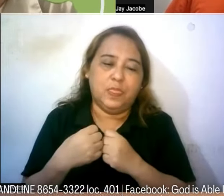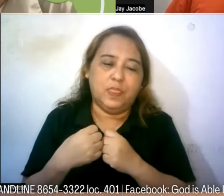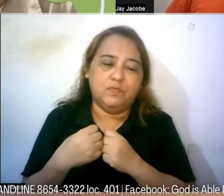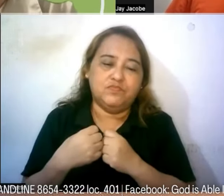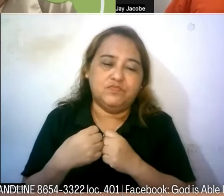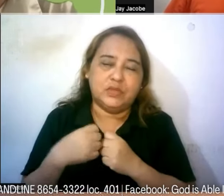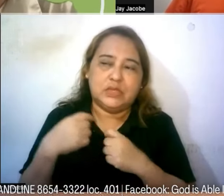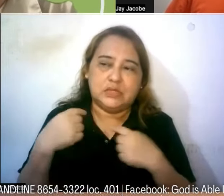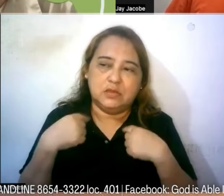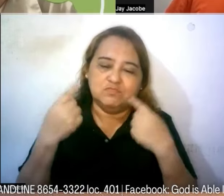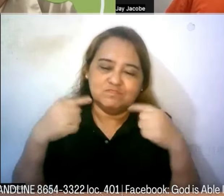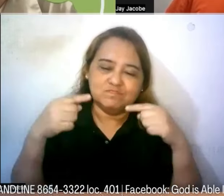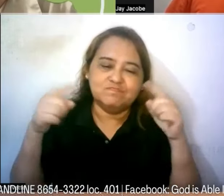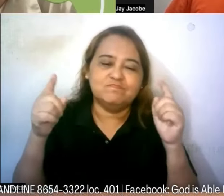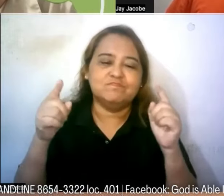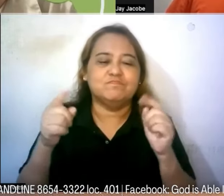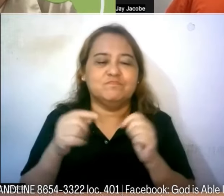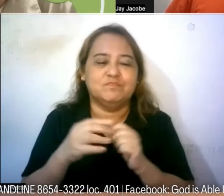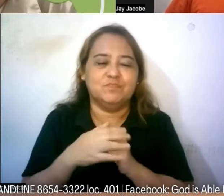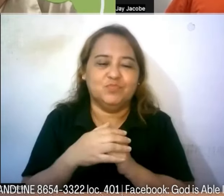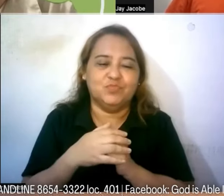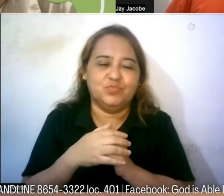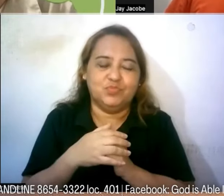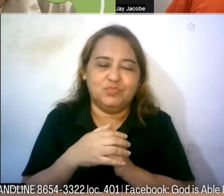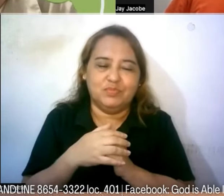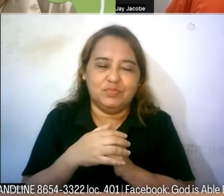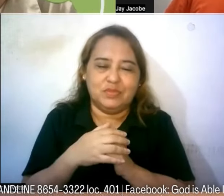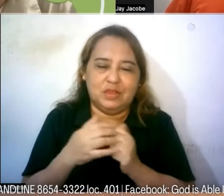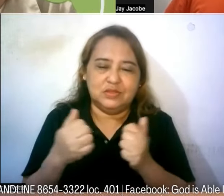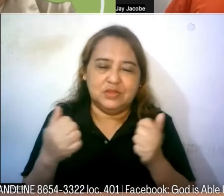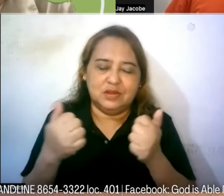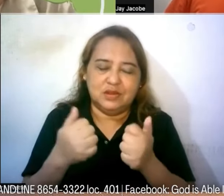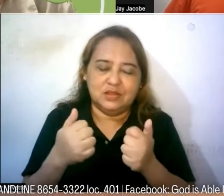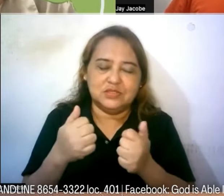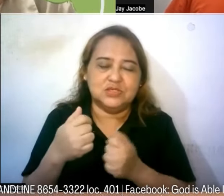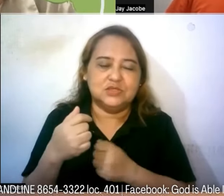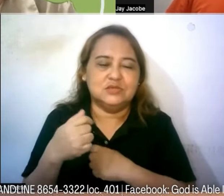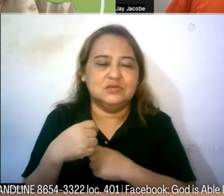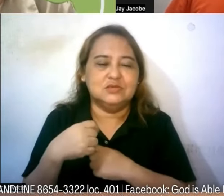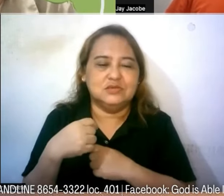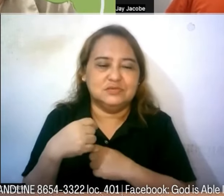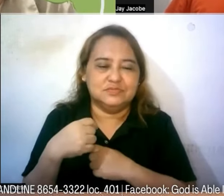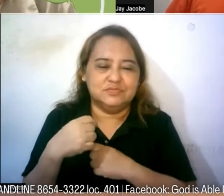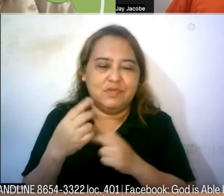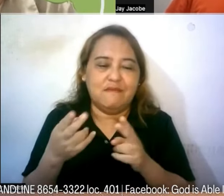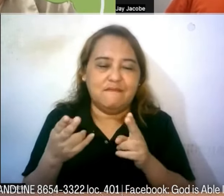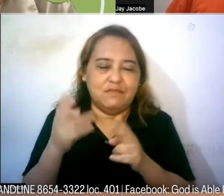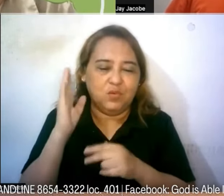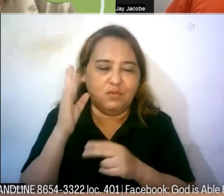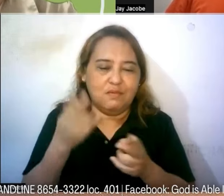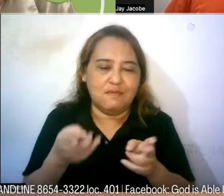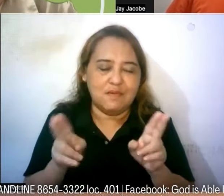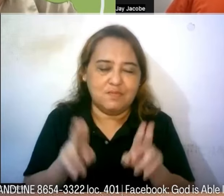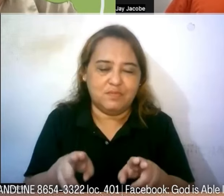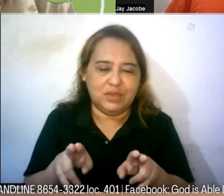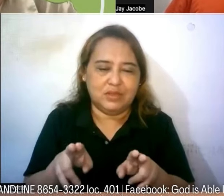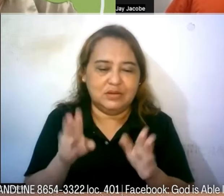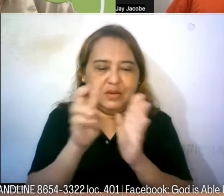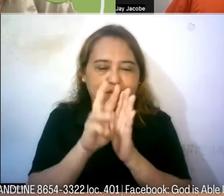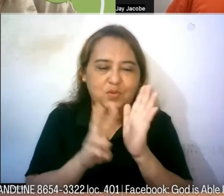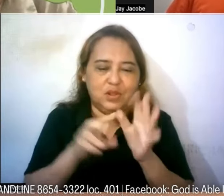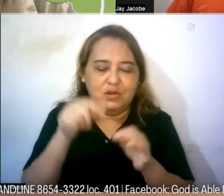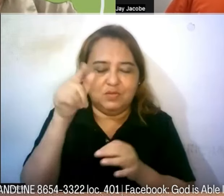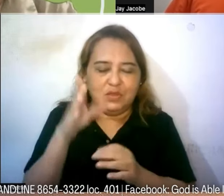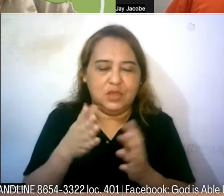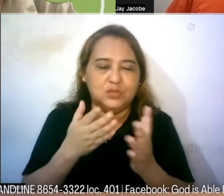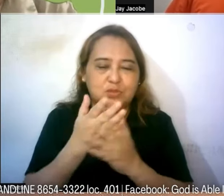magtatagumpay sa laban na to at ating tuparin ang taloban ng Diyos sa buhay po natin sa pamagitan ng panganampalataya po